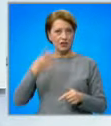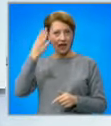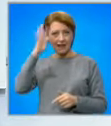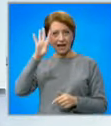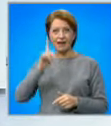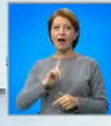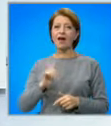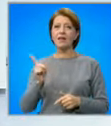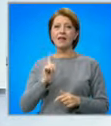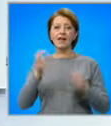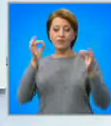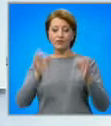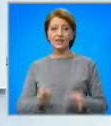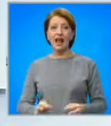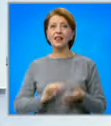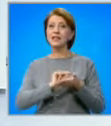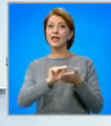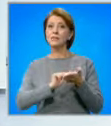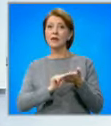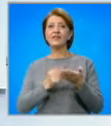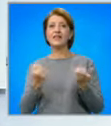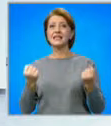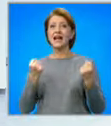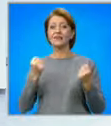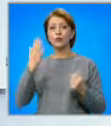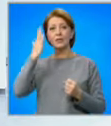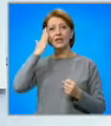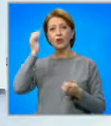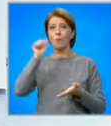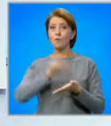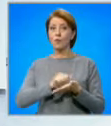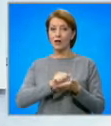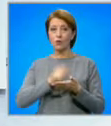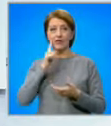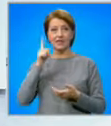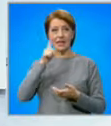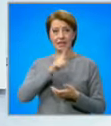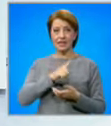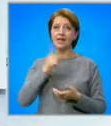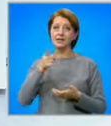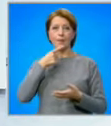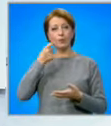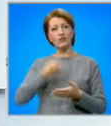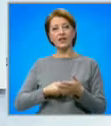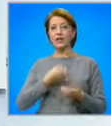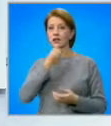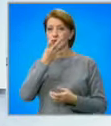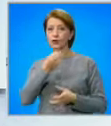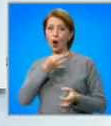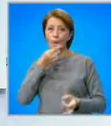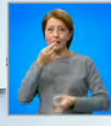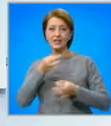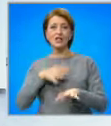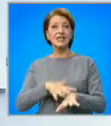фигурира в официалната справка, която Здравеното министерство публикува всеки ден. От ведомството потвърдиха случая и обясниха, че